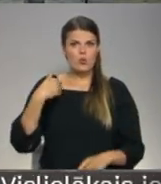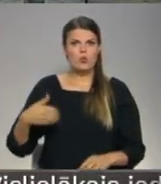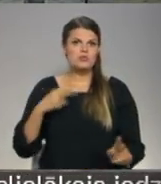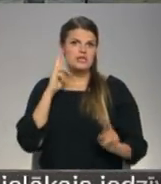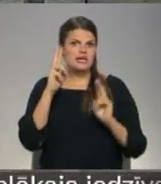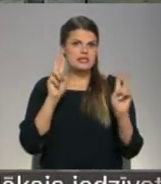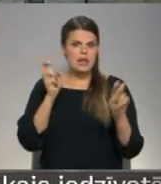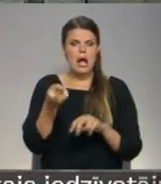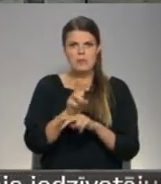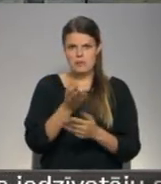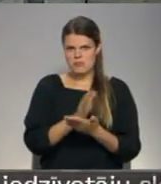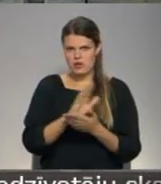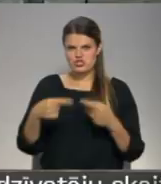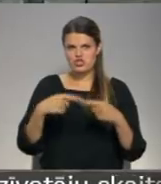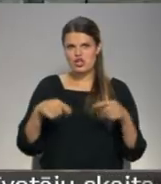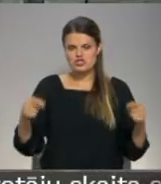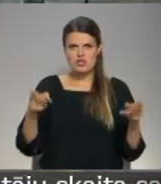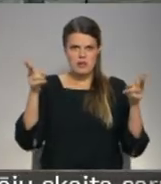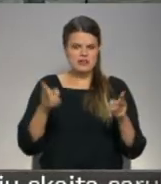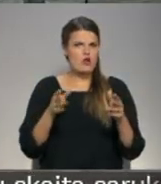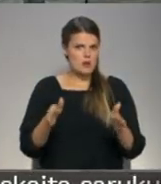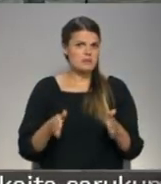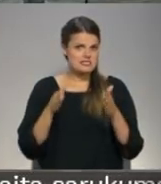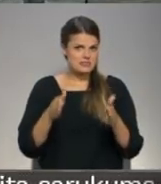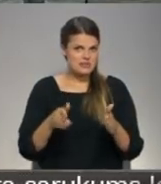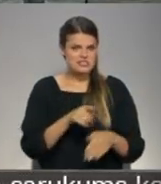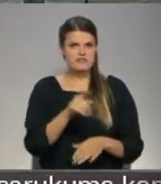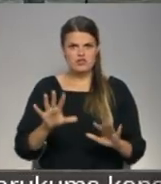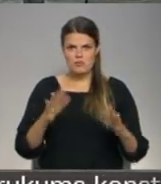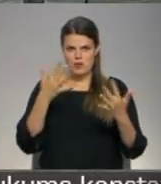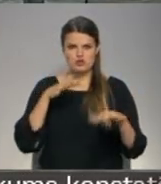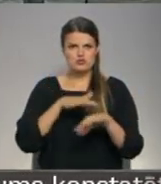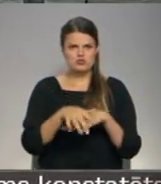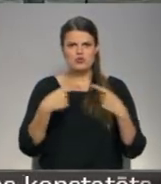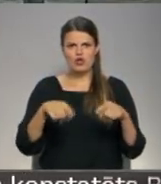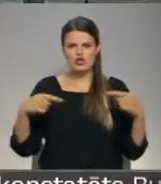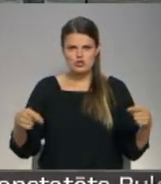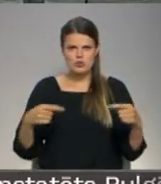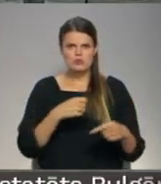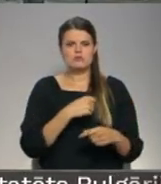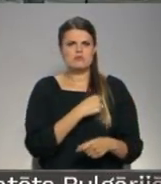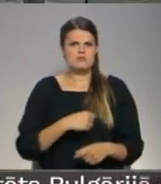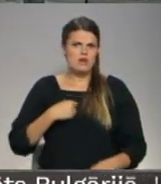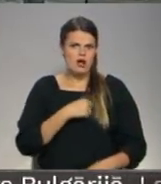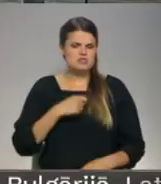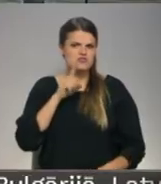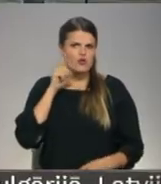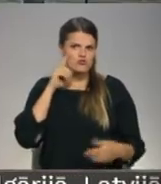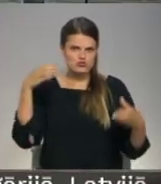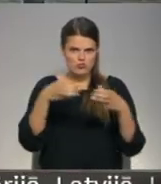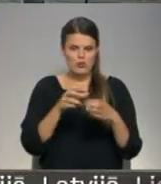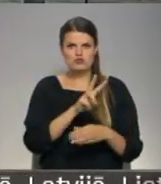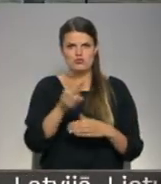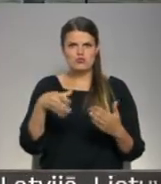kuldīga dimda apmeklējums bedzās ar dažādām traumām slimnīcā. Viņiem pēkšņi uzbruk ar dažādiem priekšmetiem bruņojies agresību